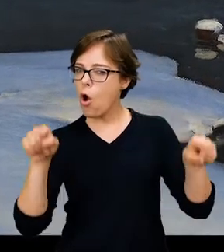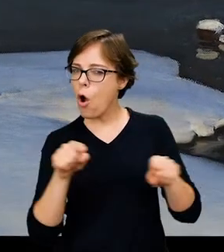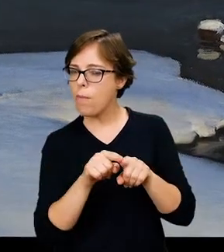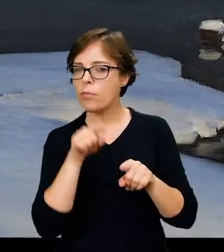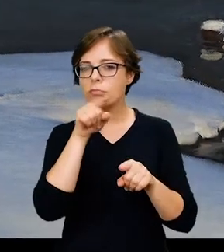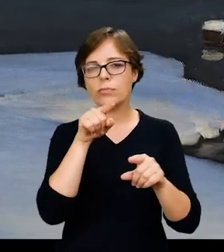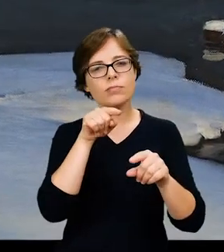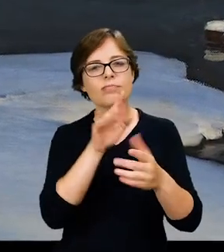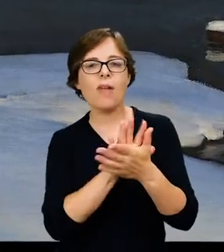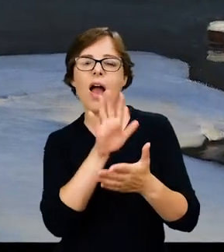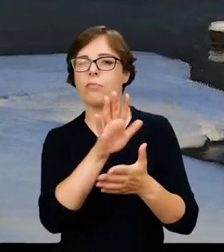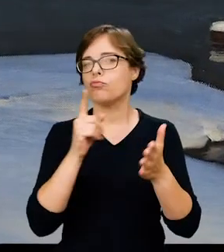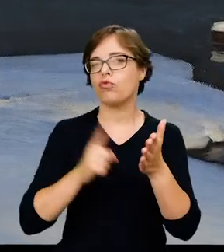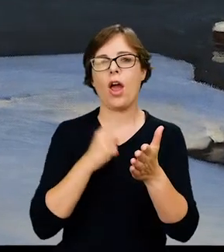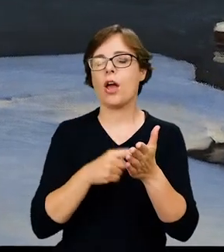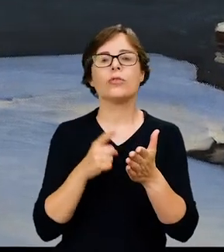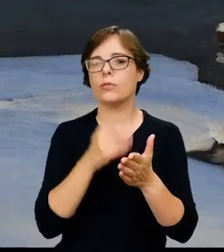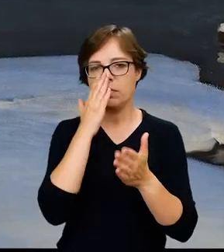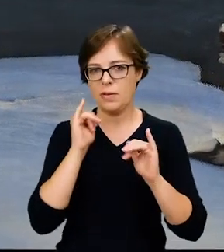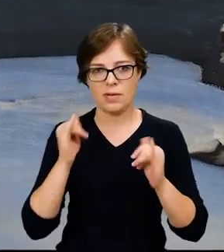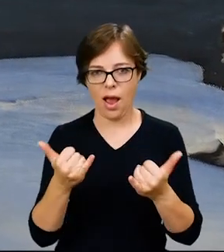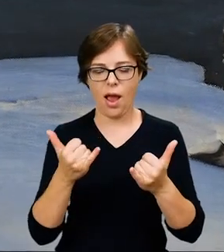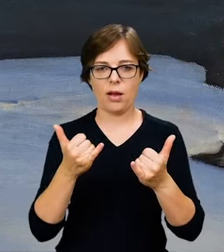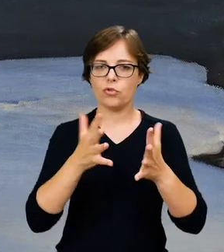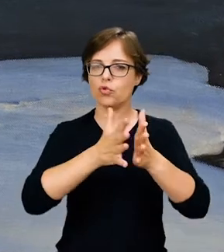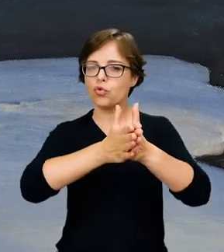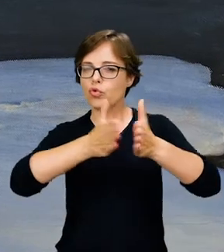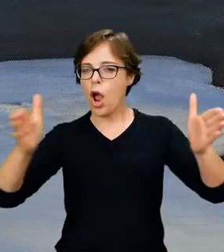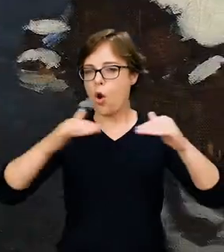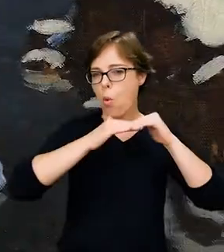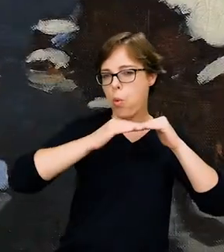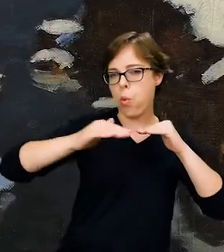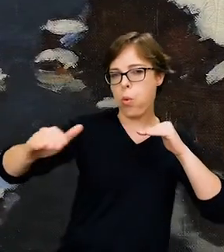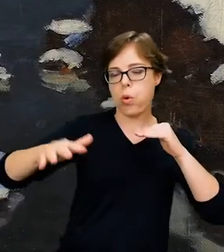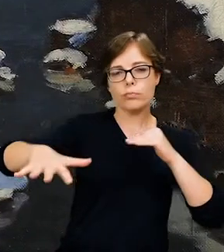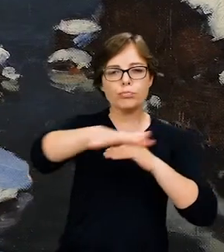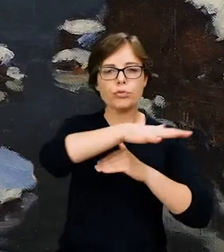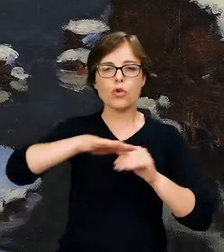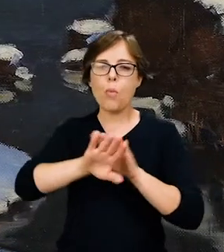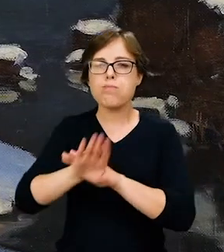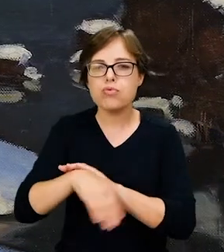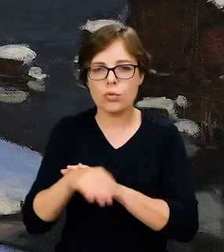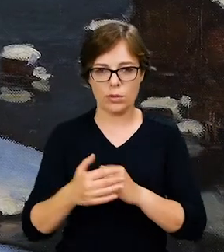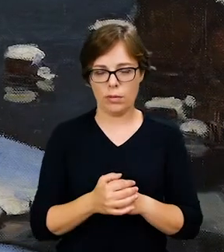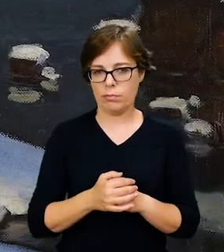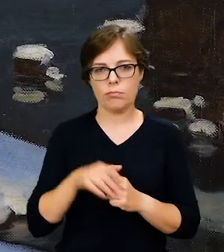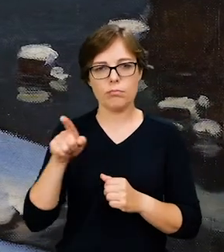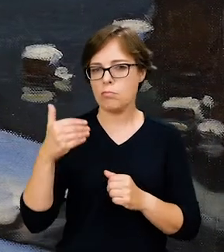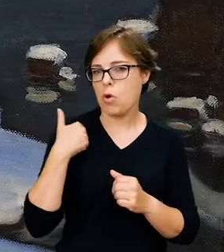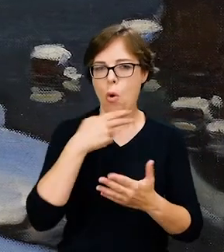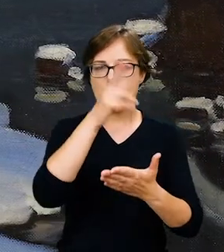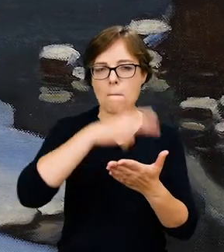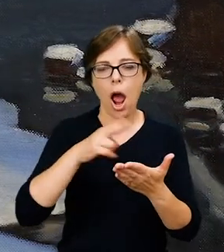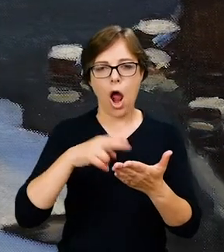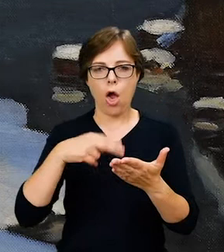się często szerokimi płaszczyznami pustej przestrzeni, śmiało malowaną